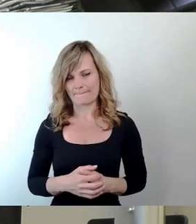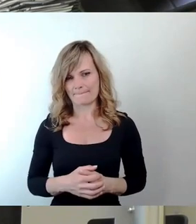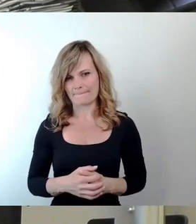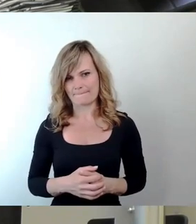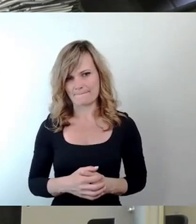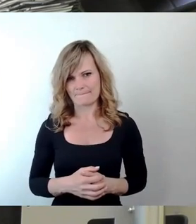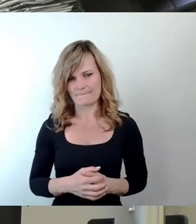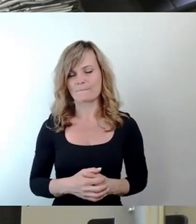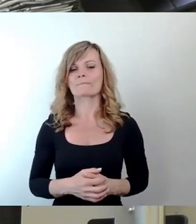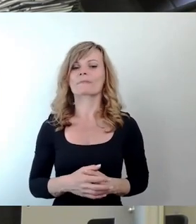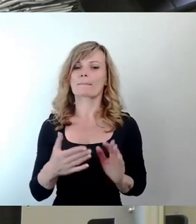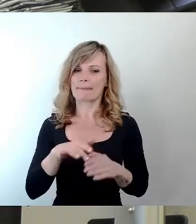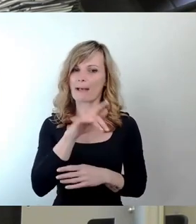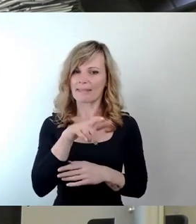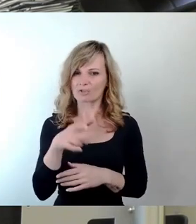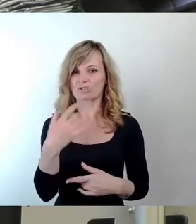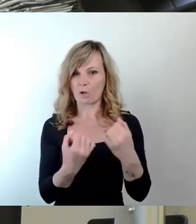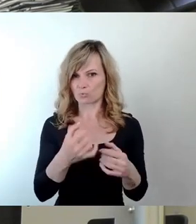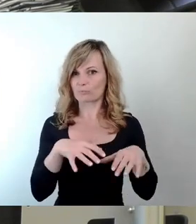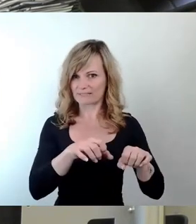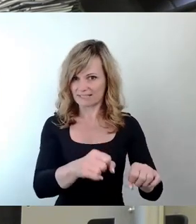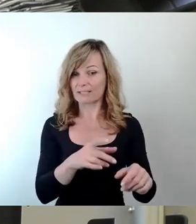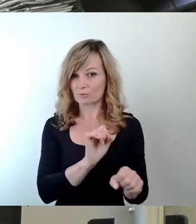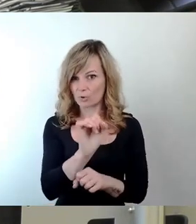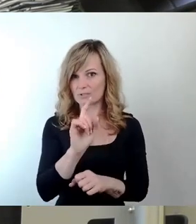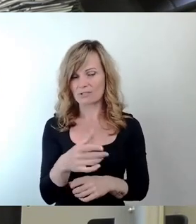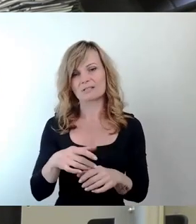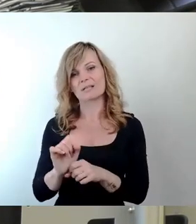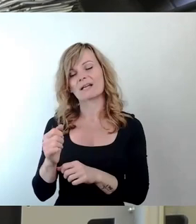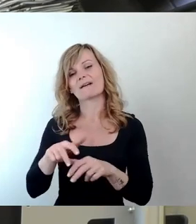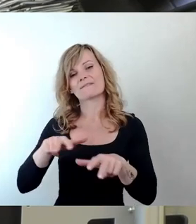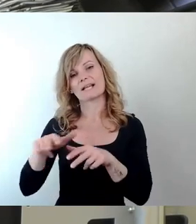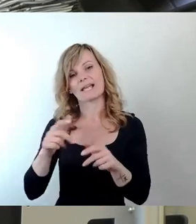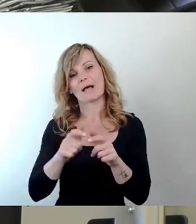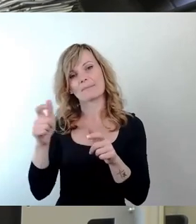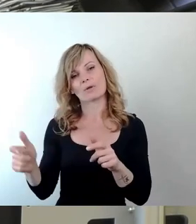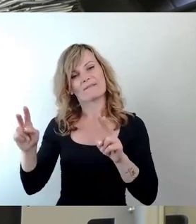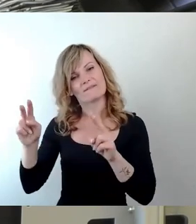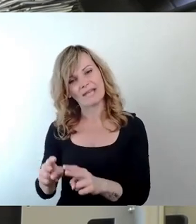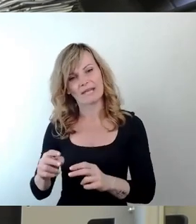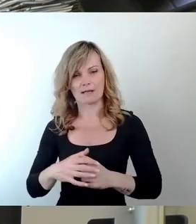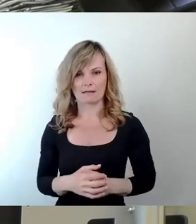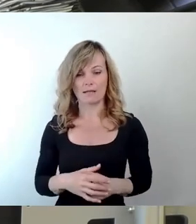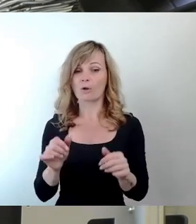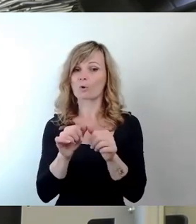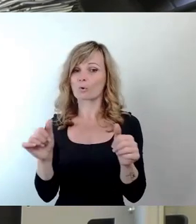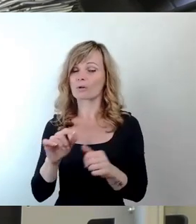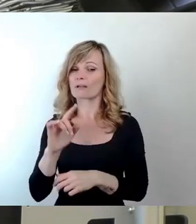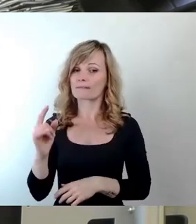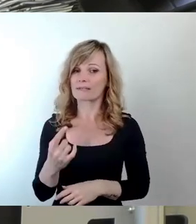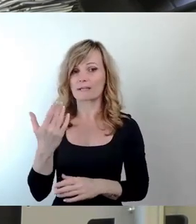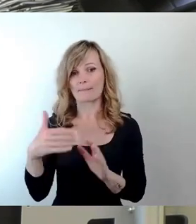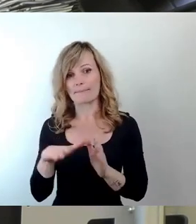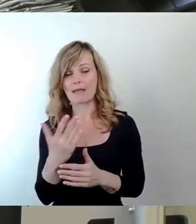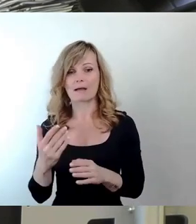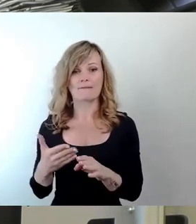-Besitzes weniger Verkehr auf den Brücken, an den Dauerzählstellen, also im Verkehrsnetz. Wir haben zum Glück wieder mehr Fahrgäste